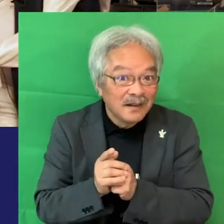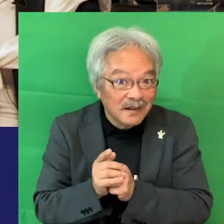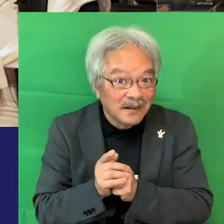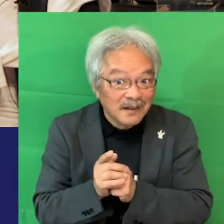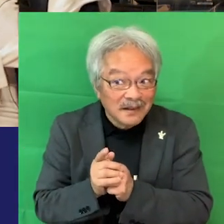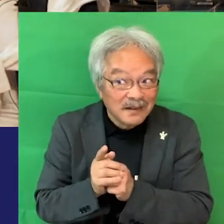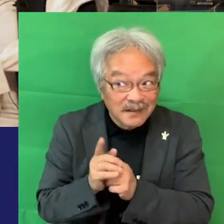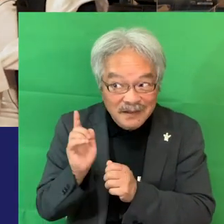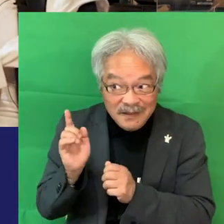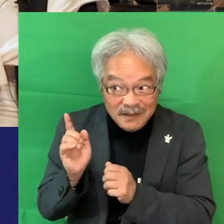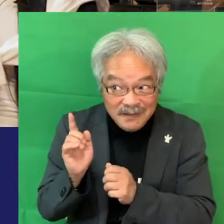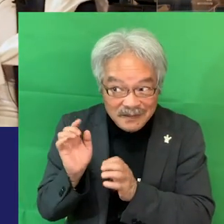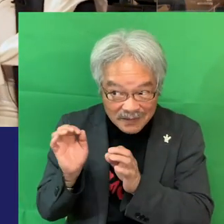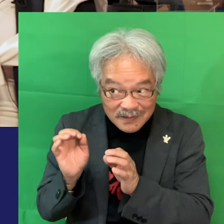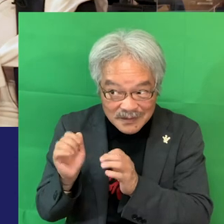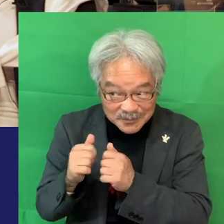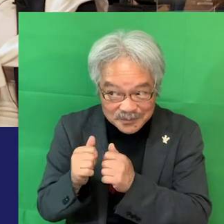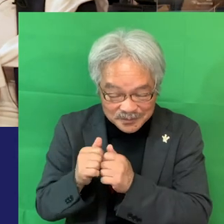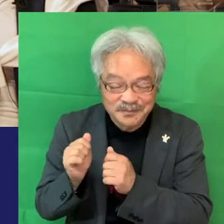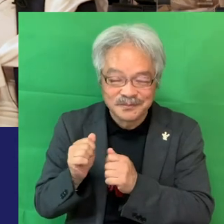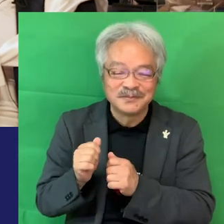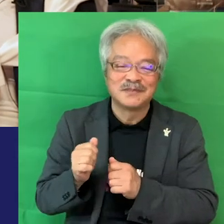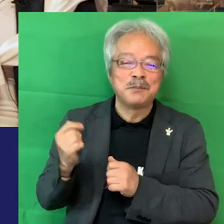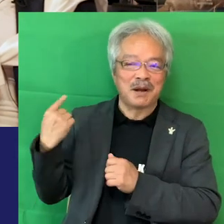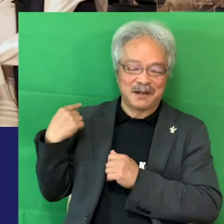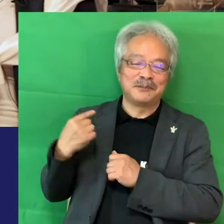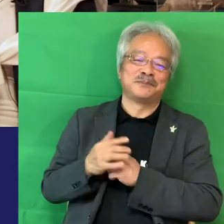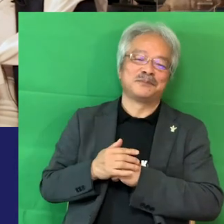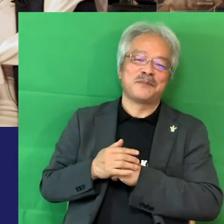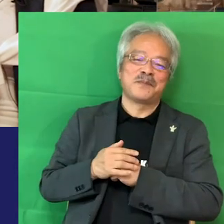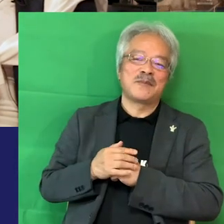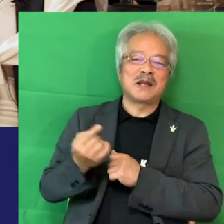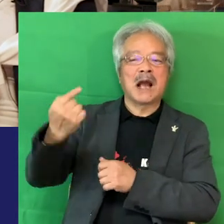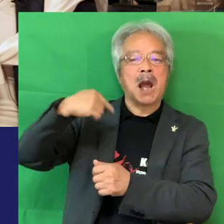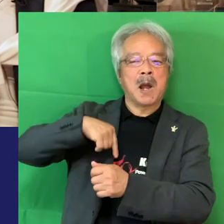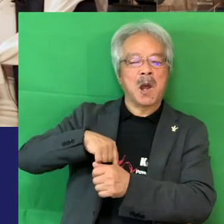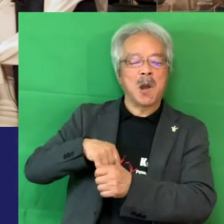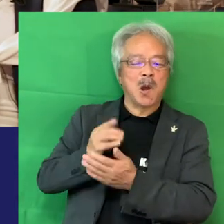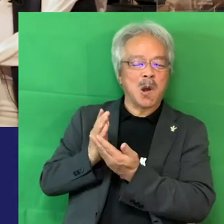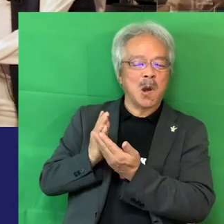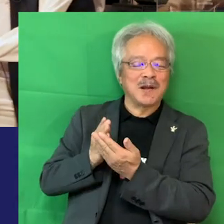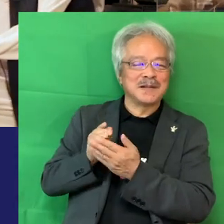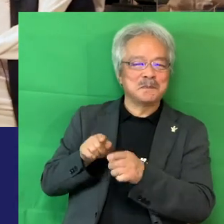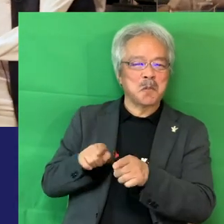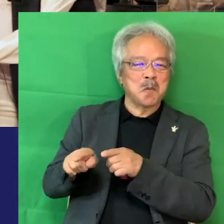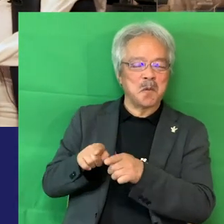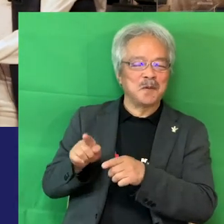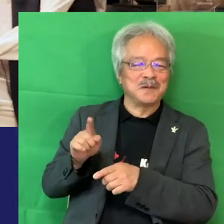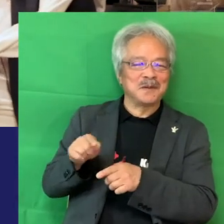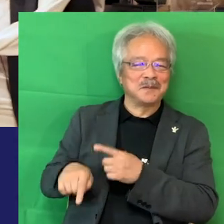ね食育大事ですよ今影の力になるしね